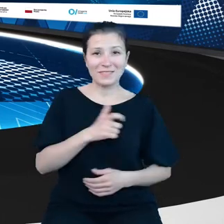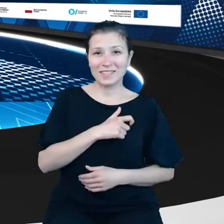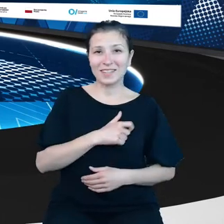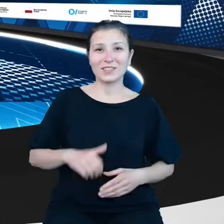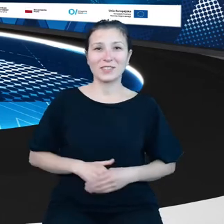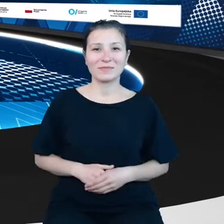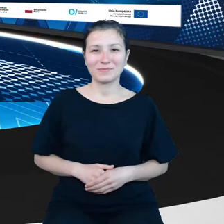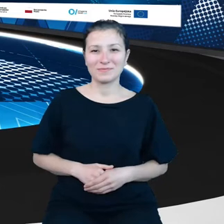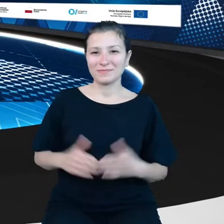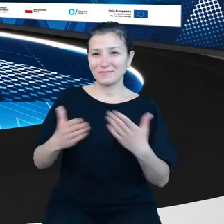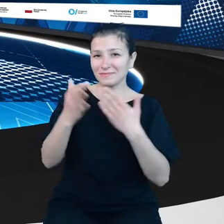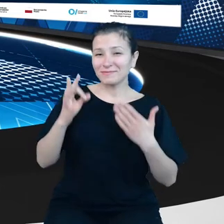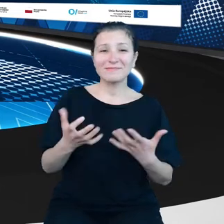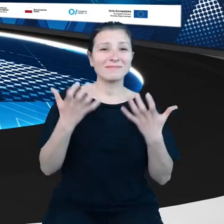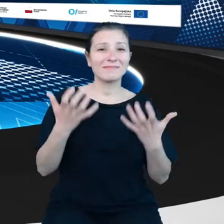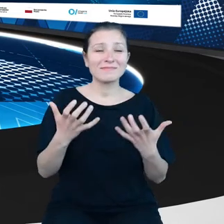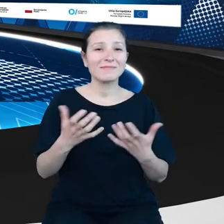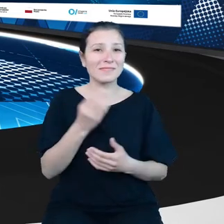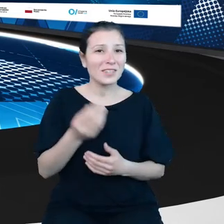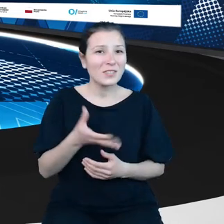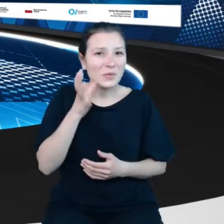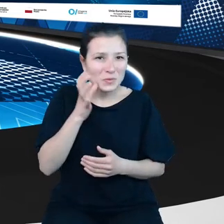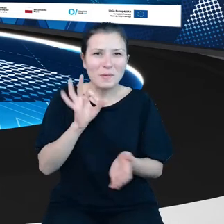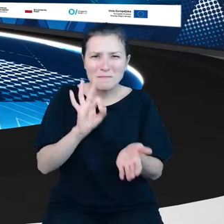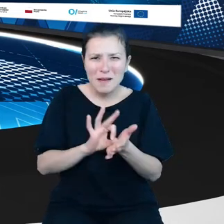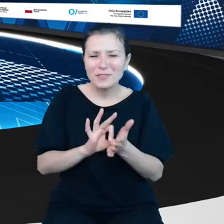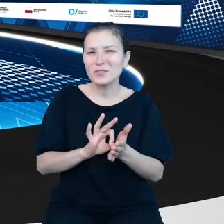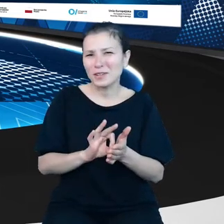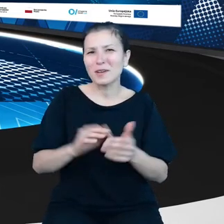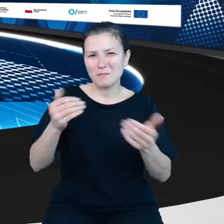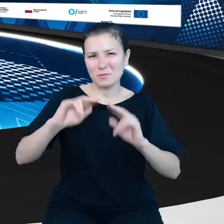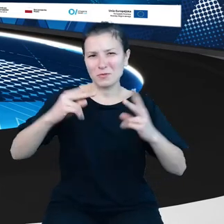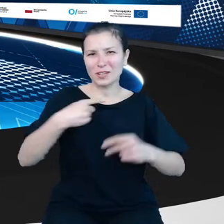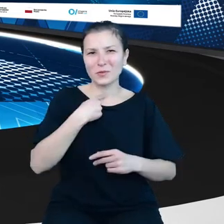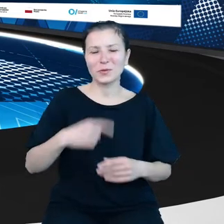Dzień dobry. Chcielibyśmy jeszcze pana usłyszeć, żeby mieć pewność, że możemy panu oddać scenę.